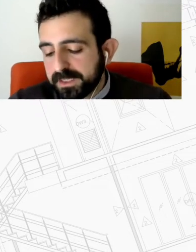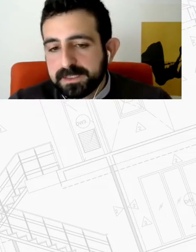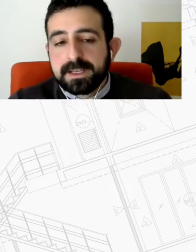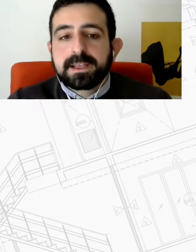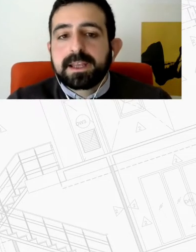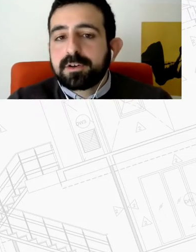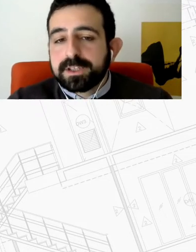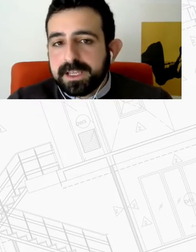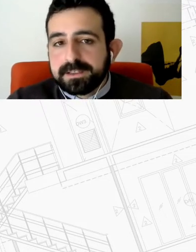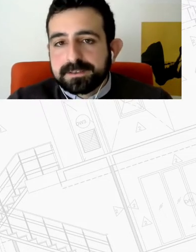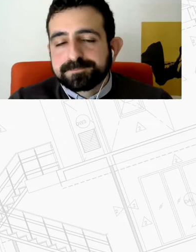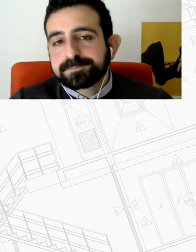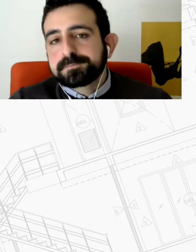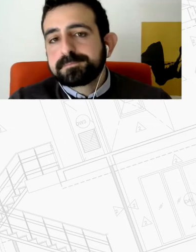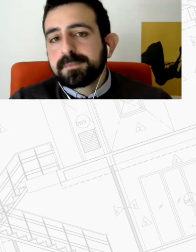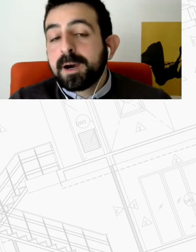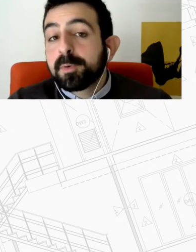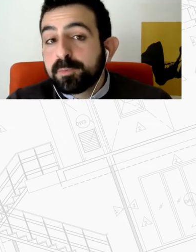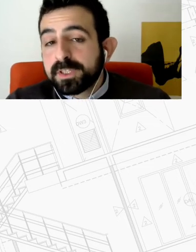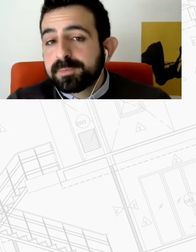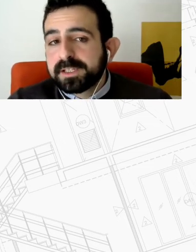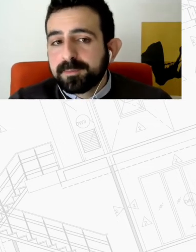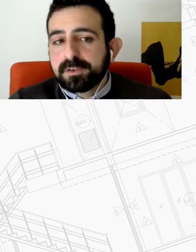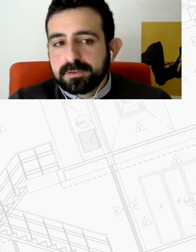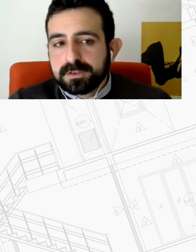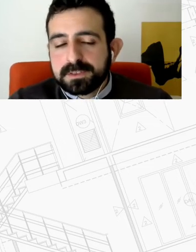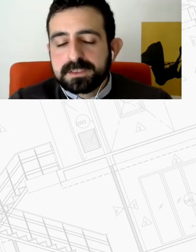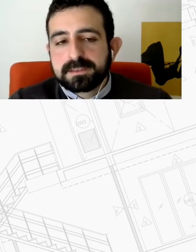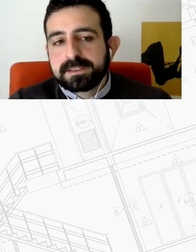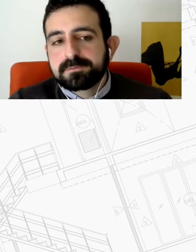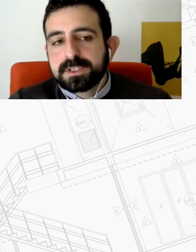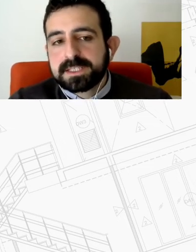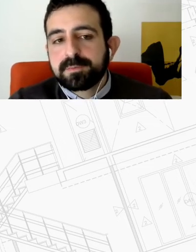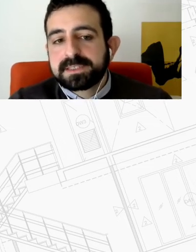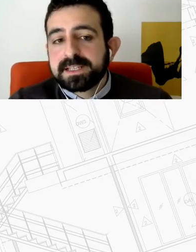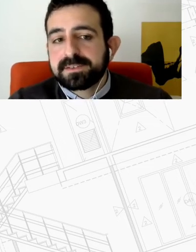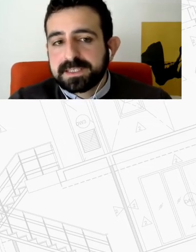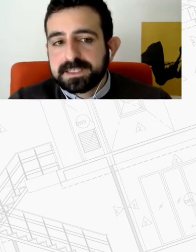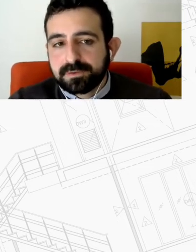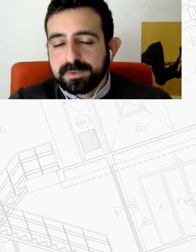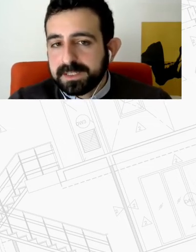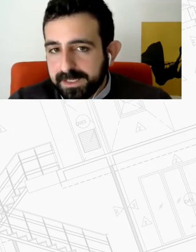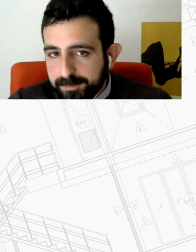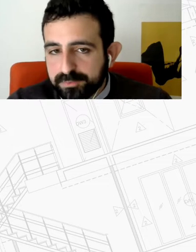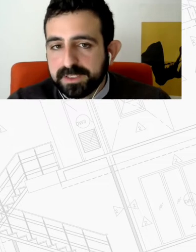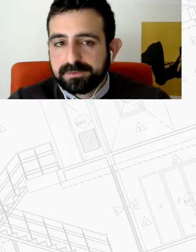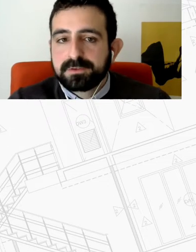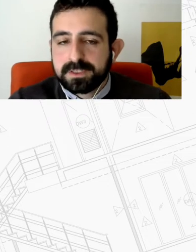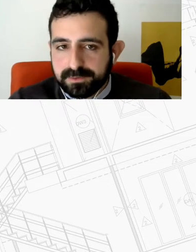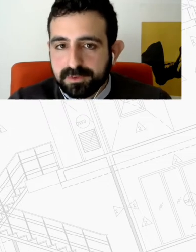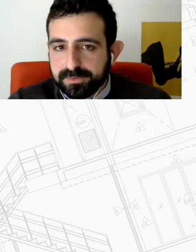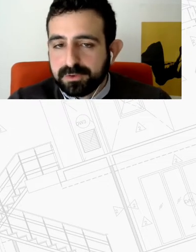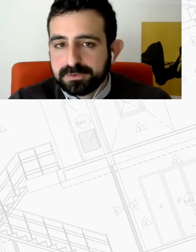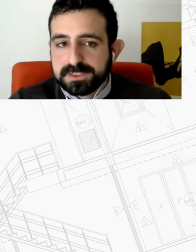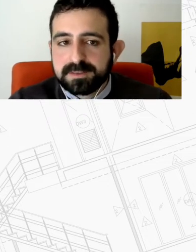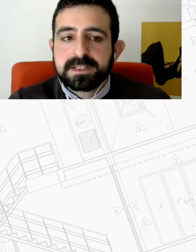μονομονεϊκές οικογένειες Από πού προκύπτει η χρηματοδότηση ουσιαστικά έχουμε τρία βασικά ζητούμενα να καλύψουμε γι' αυτό